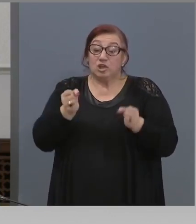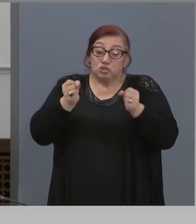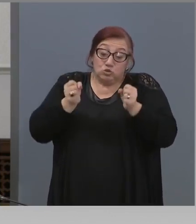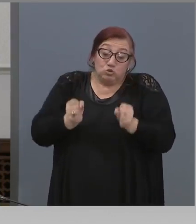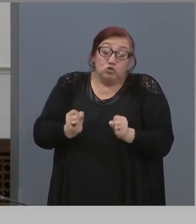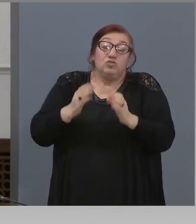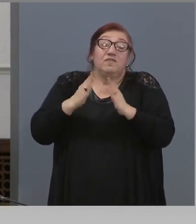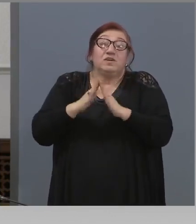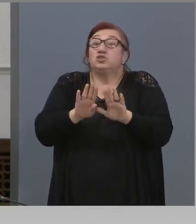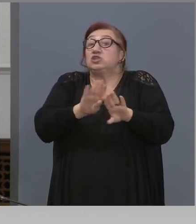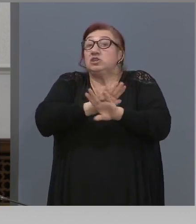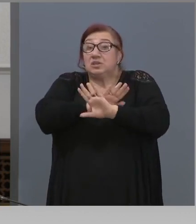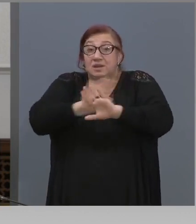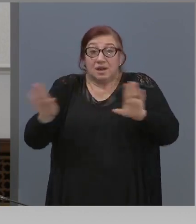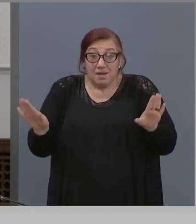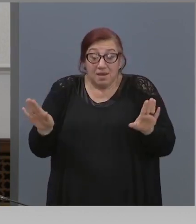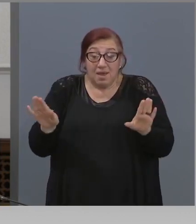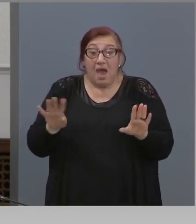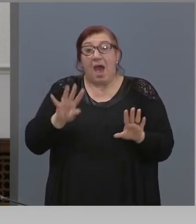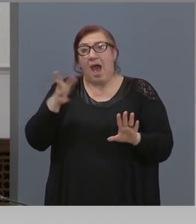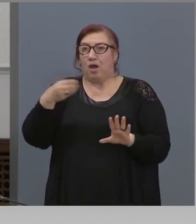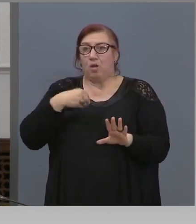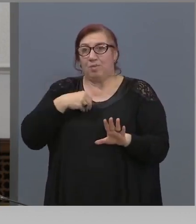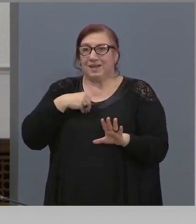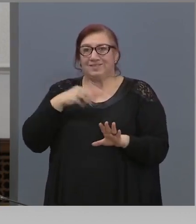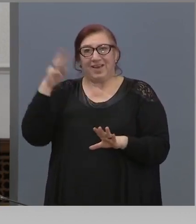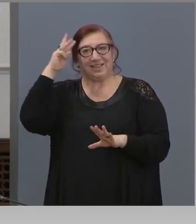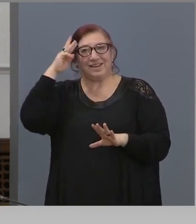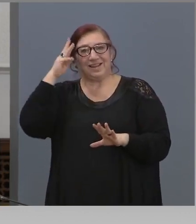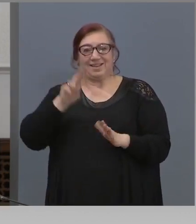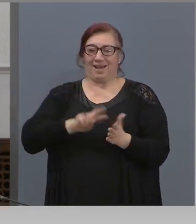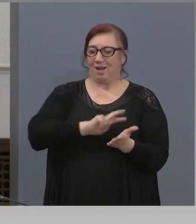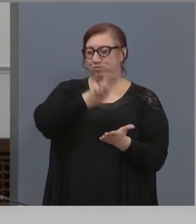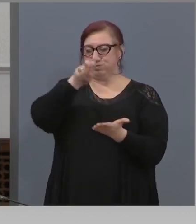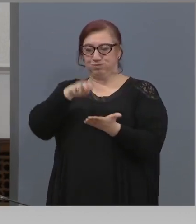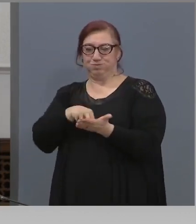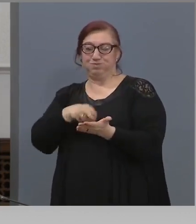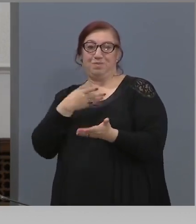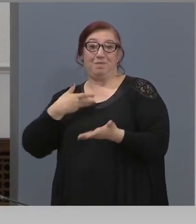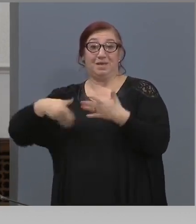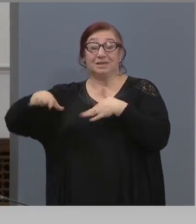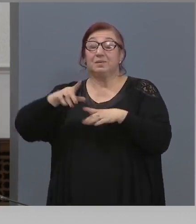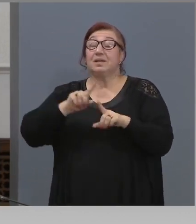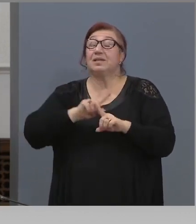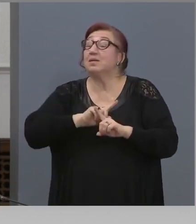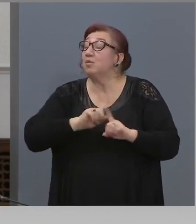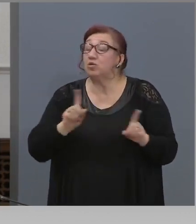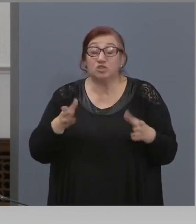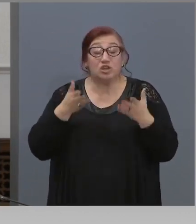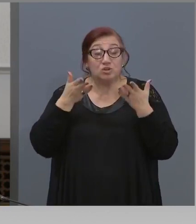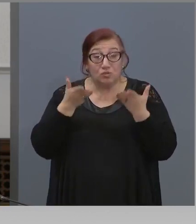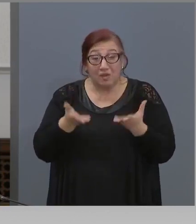Ако могаше да ми казах за 3 дена. Но не може. Това е. Това е коронавирус.